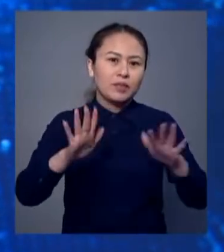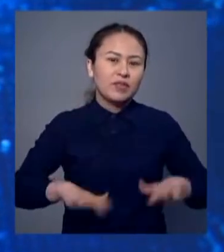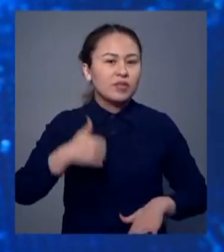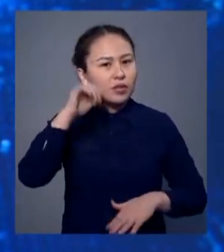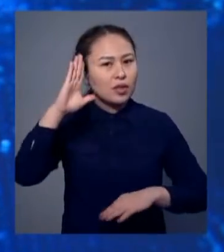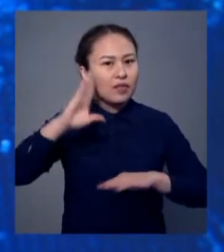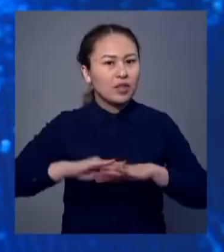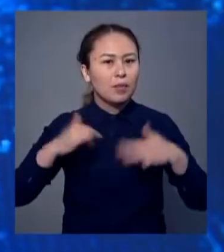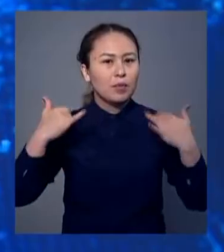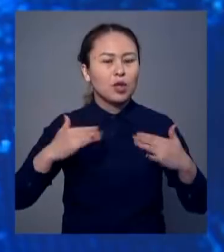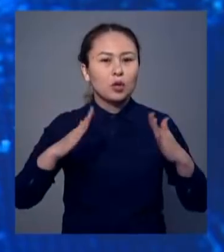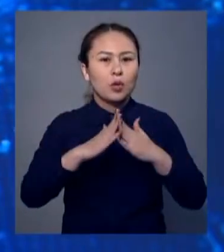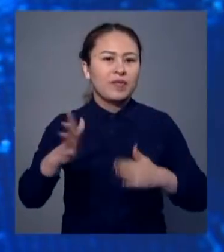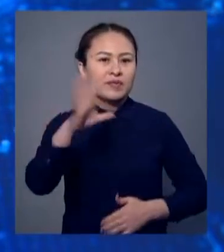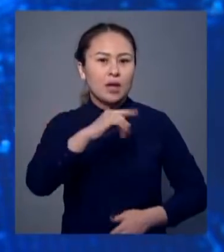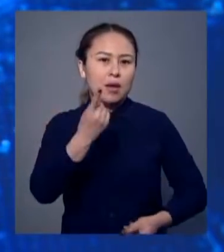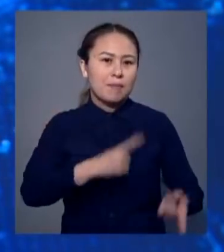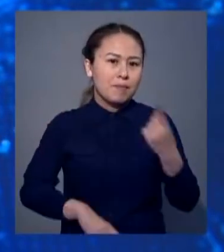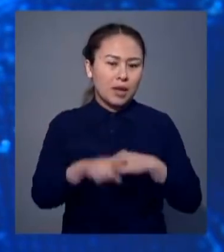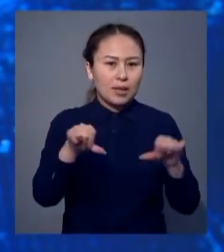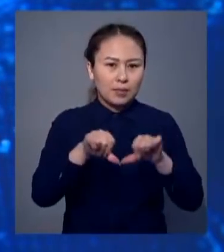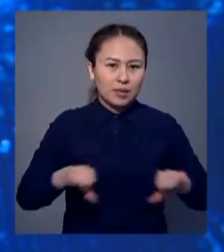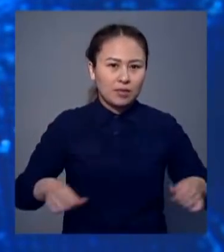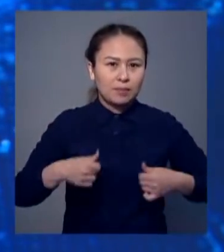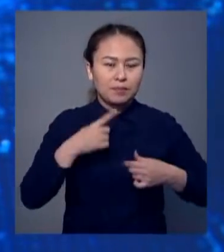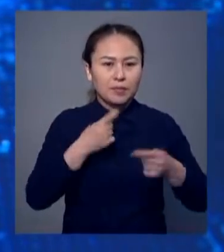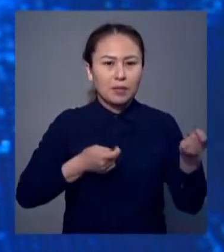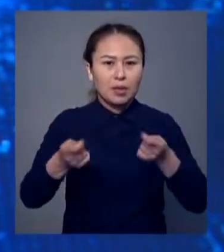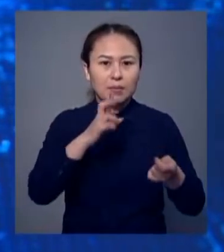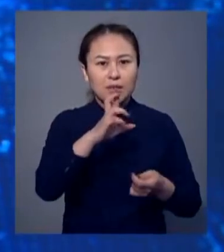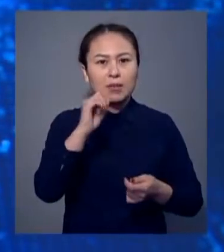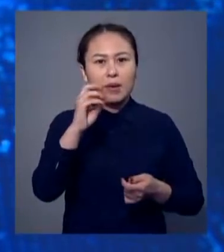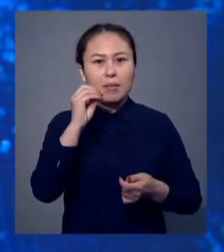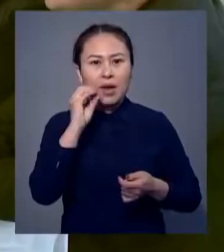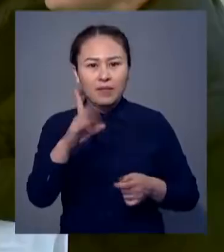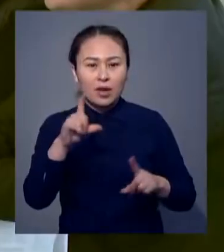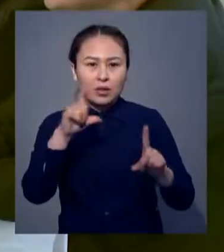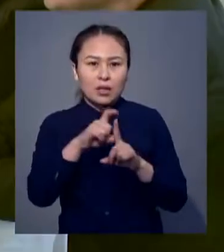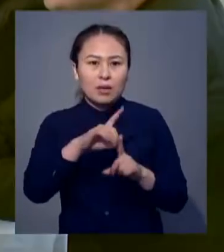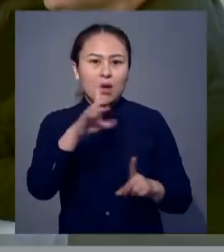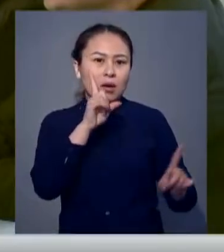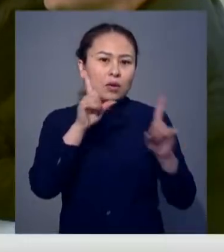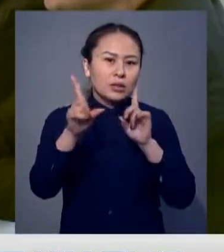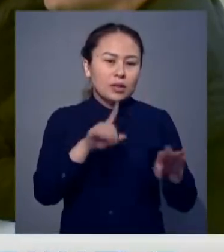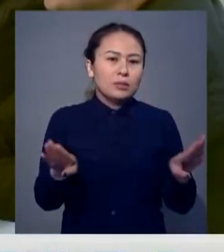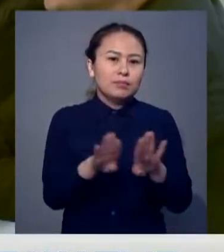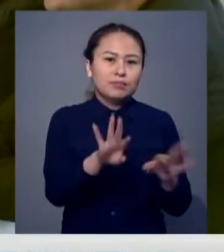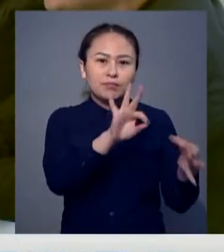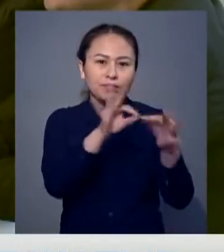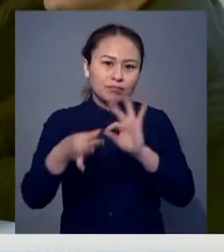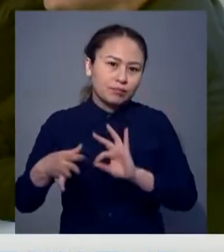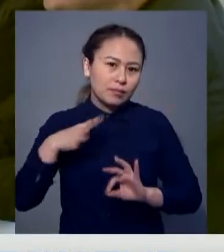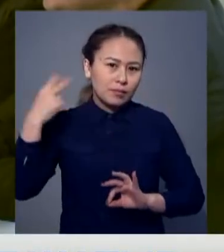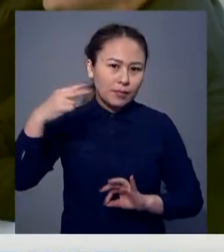және бүгін біраз үйлеріне оралды. Үкметті комиссия жетекшісі Бердбек Сапарбаев баспасөзгерін алған брифингте осылай деп мәліндеді.